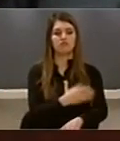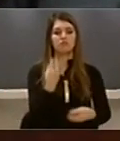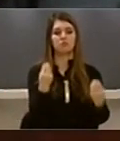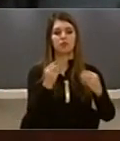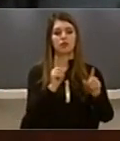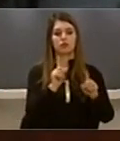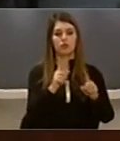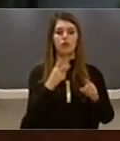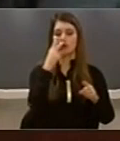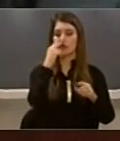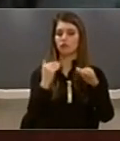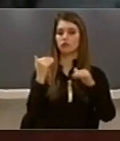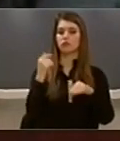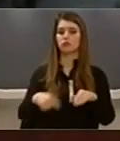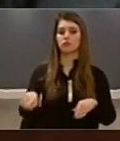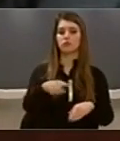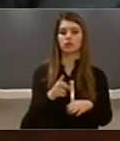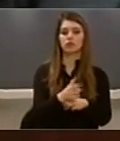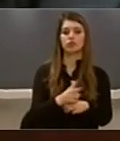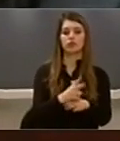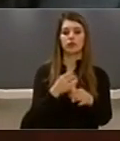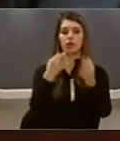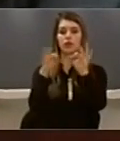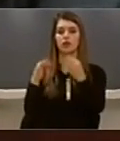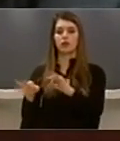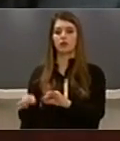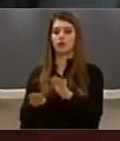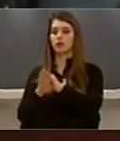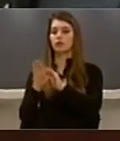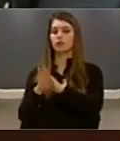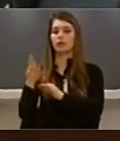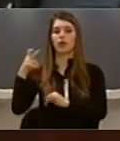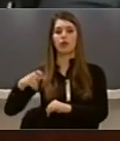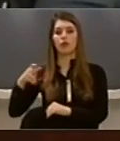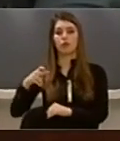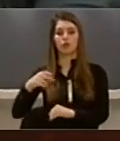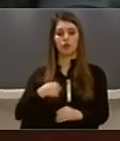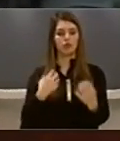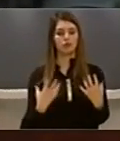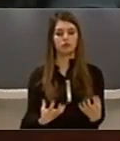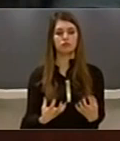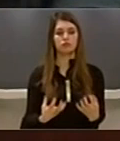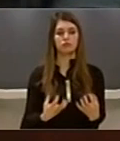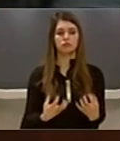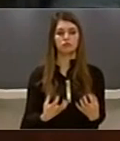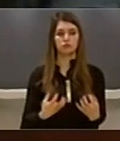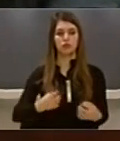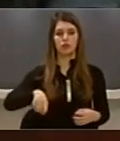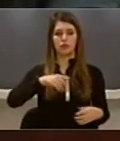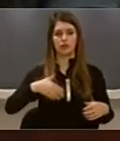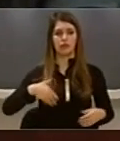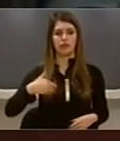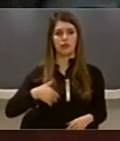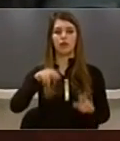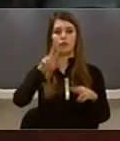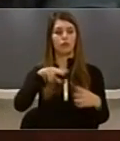fshinje Të cilet le vizin lëshëm në vendet e Evropës Këta të rinjë Të gjith anglisht falës Nga